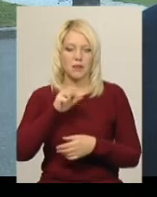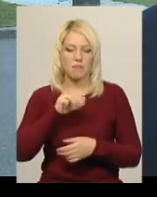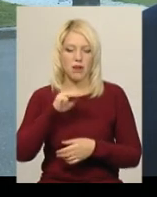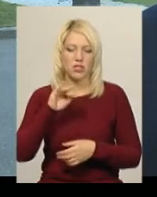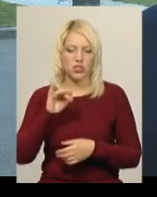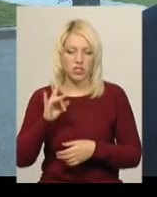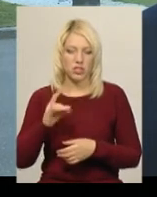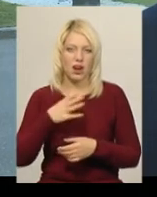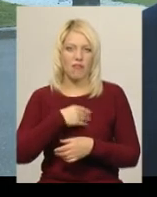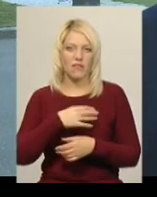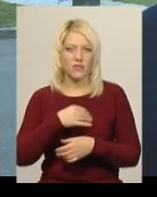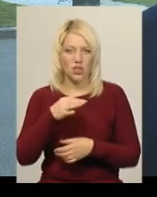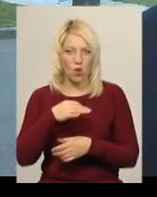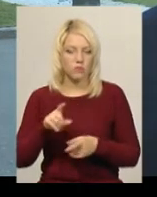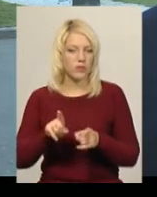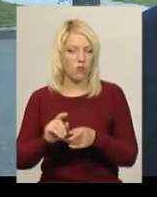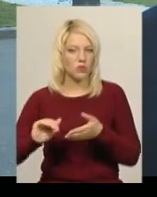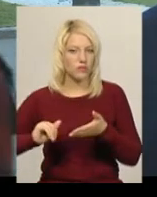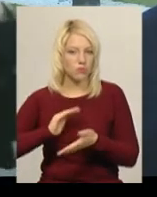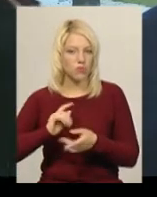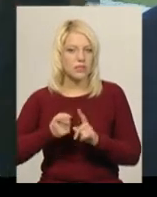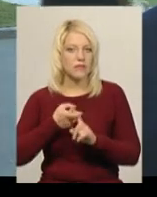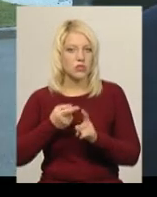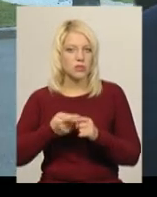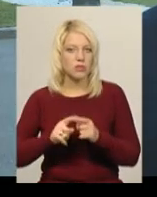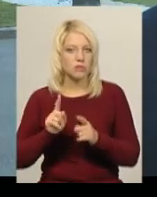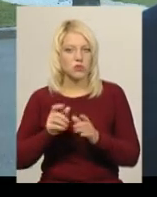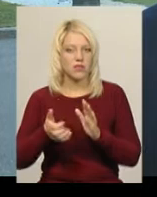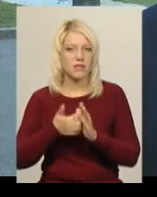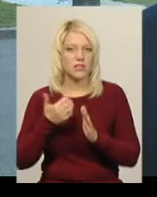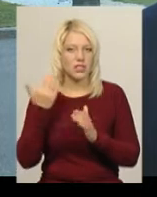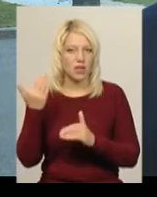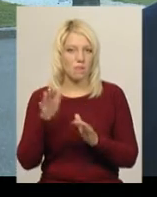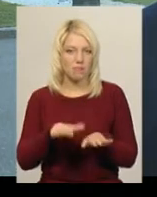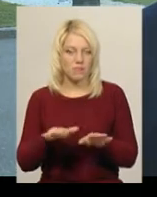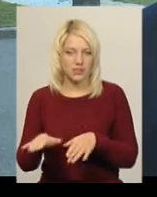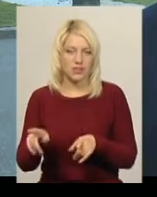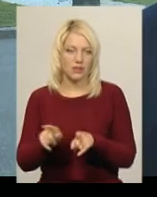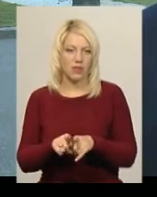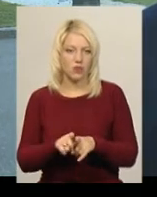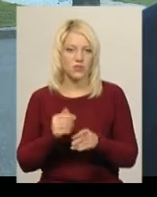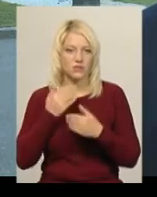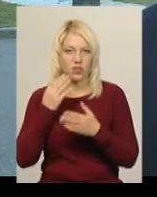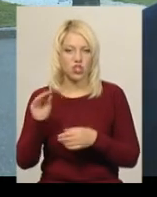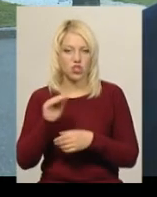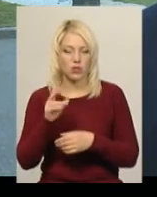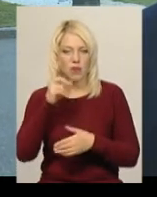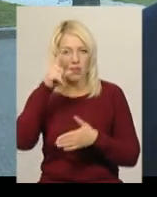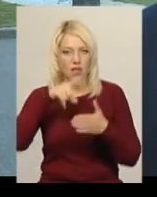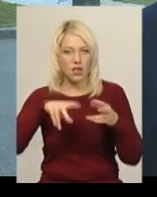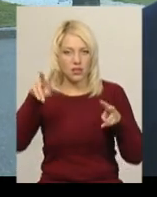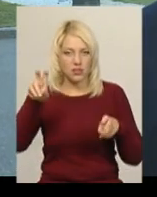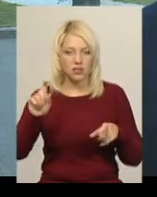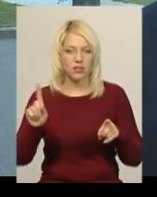теж Львівської області, вони теж нам відмовили в зв'язку з тим, що не розтачає її місць, і зверталися вже тому, що надіє. Тому